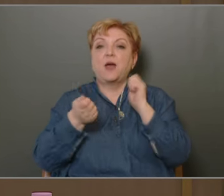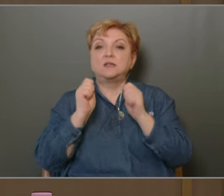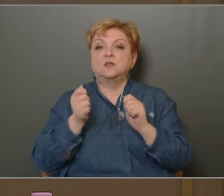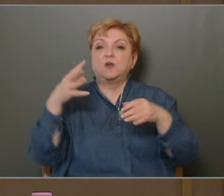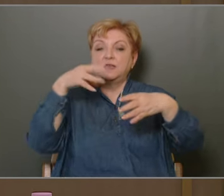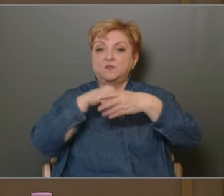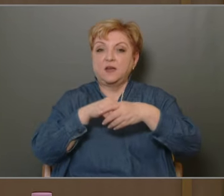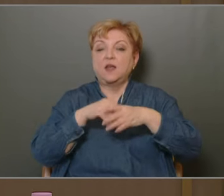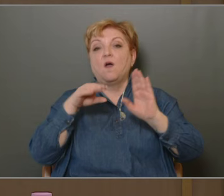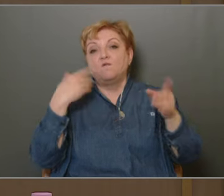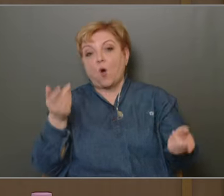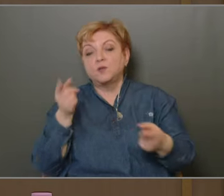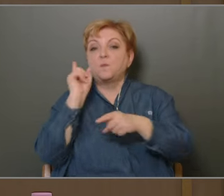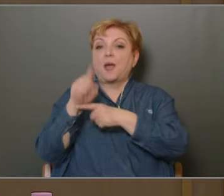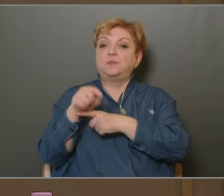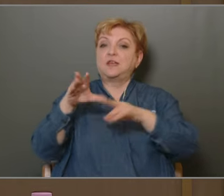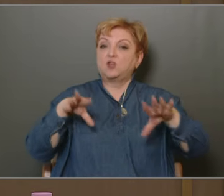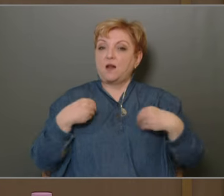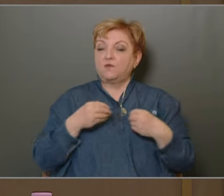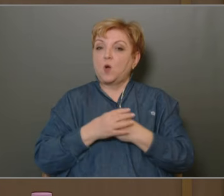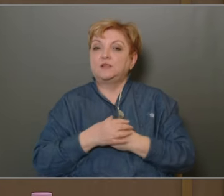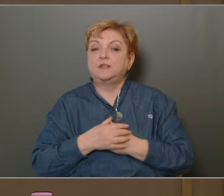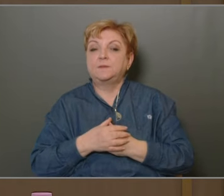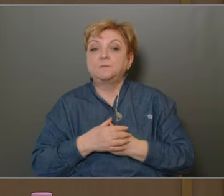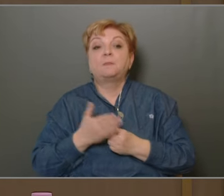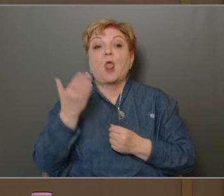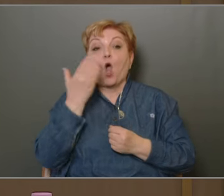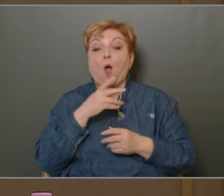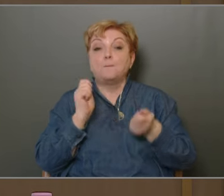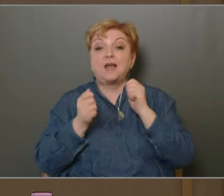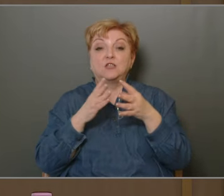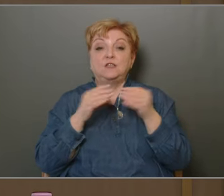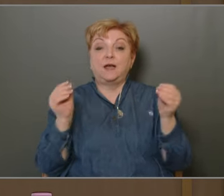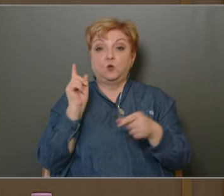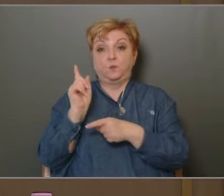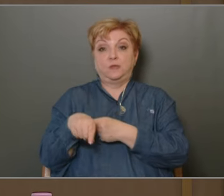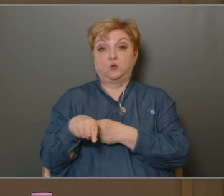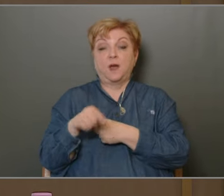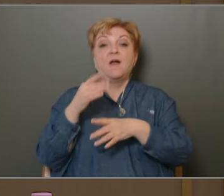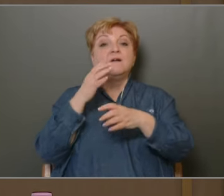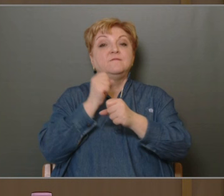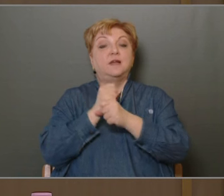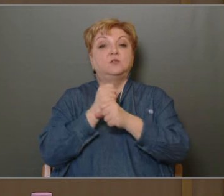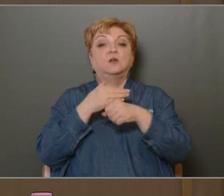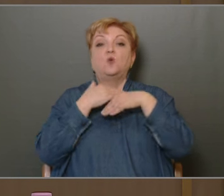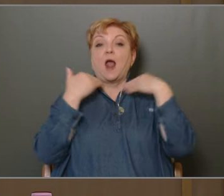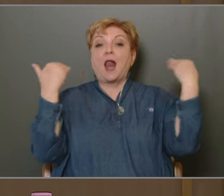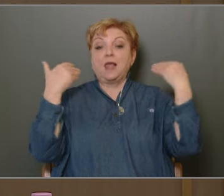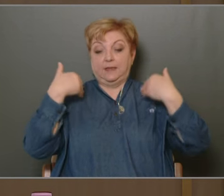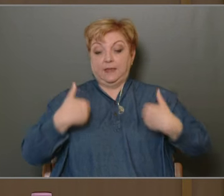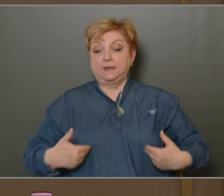részt venni, vagy esetleg megbízást elfogadni, hogyha pályázat nélkül bízzuk őt meg. A fenntartó elégedette az ő